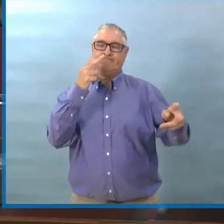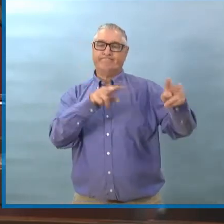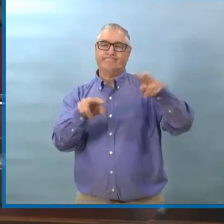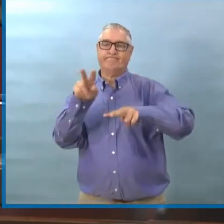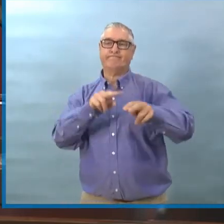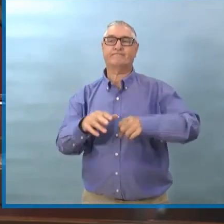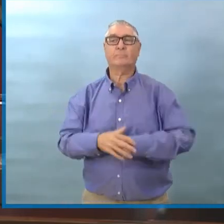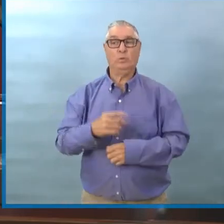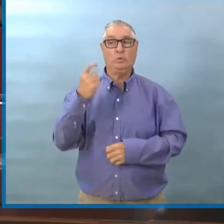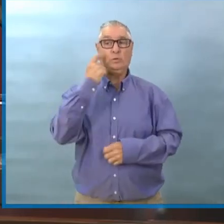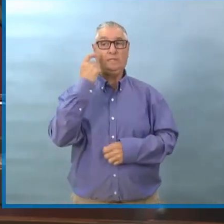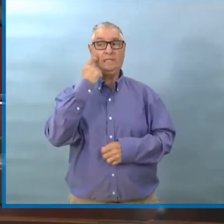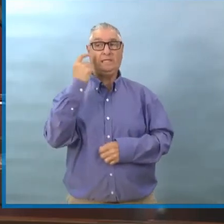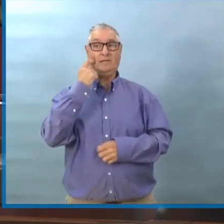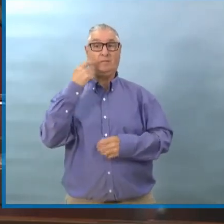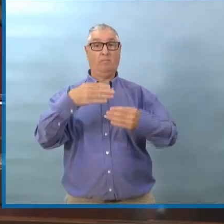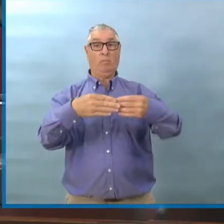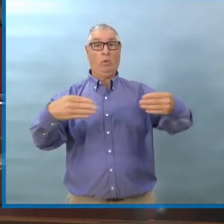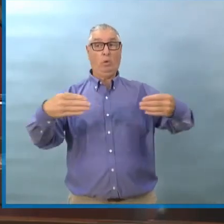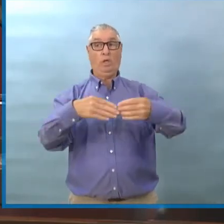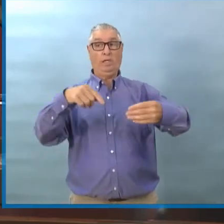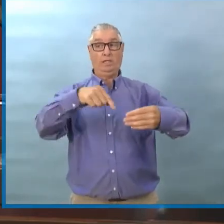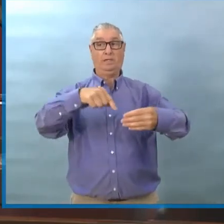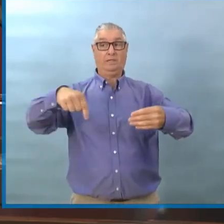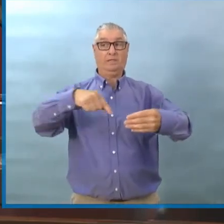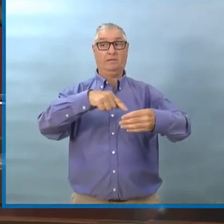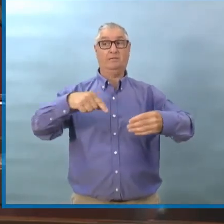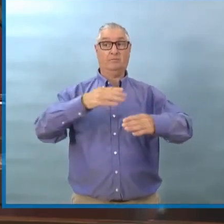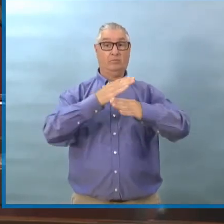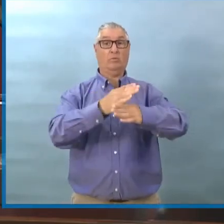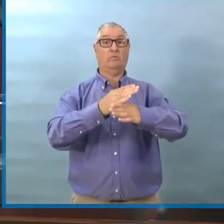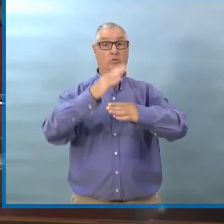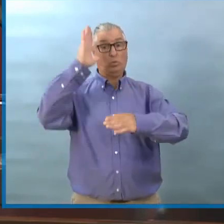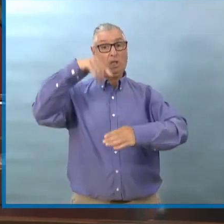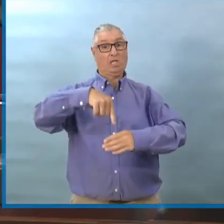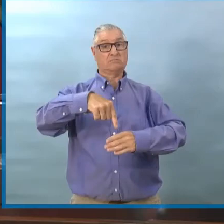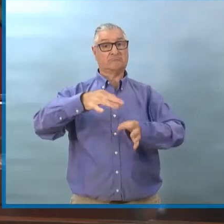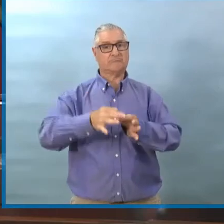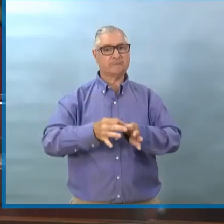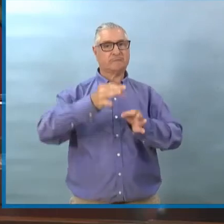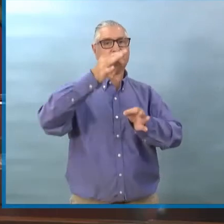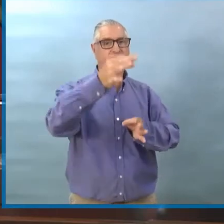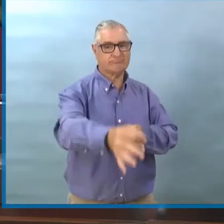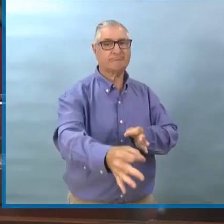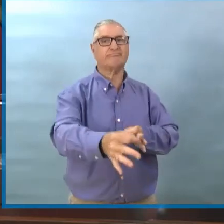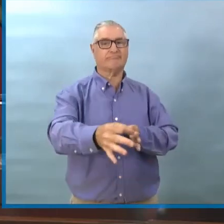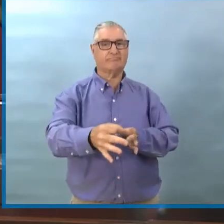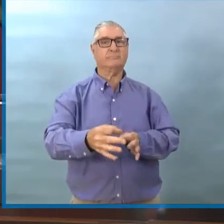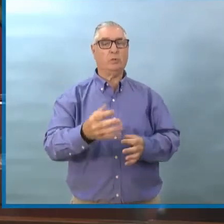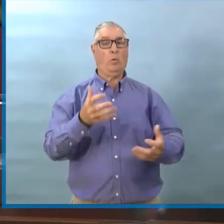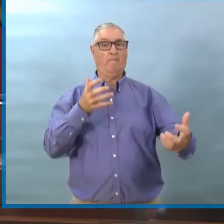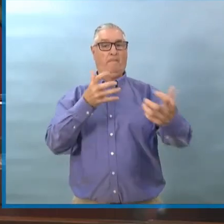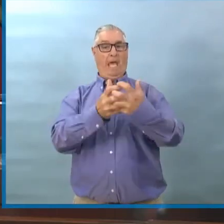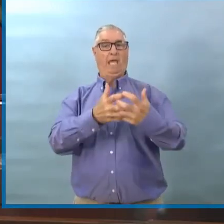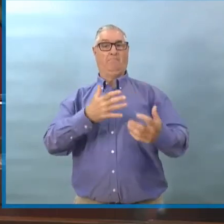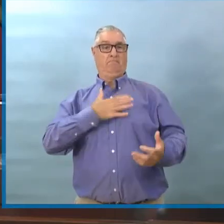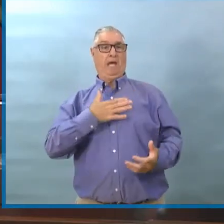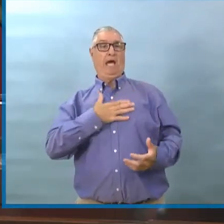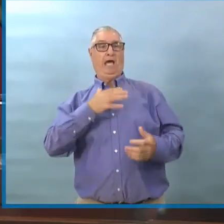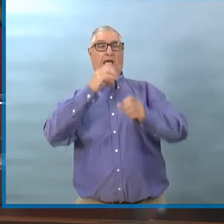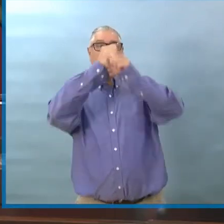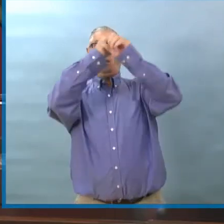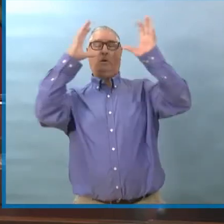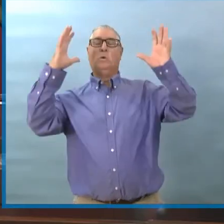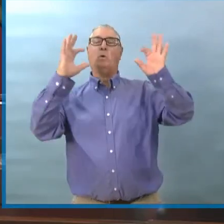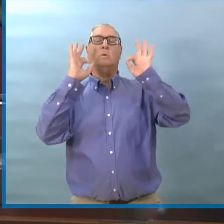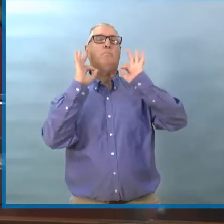des mesures de restriction s'aligne à ce que je recommanderais. Donc on continue de faire le suivi au fil du temps, voir